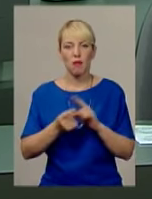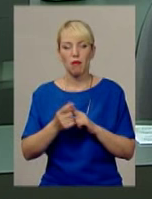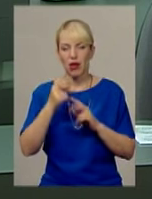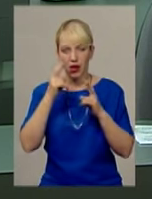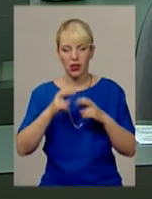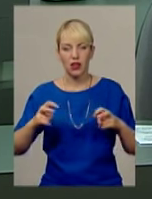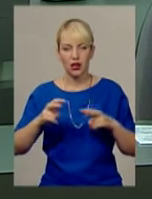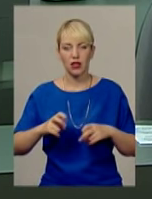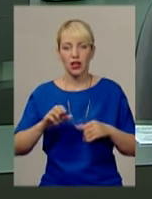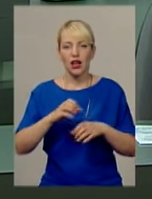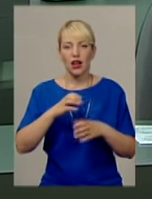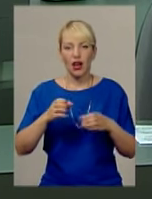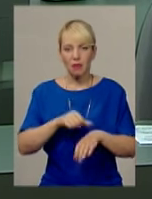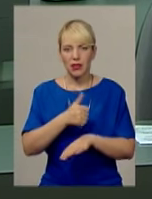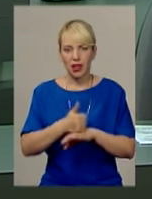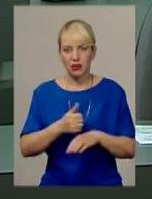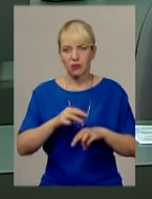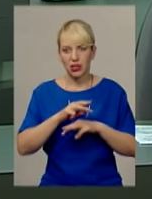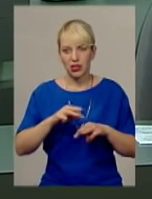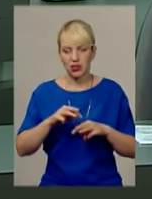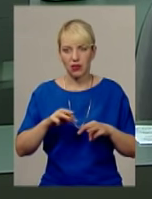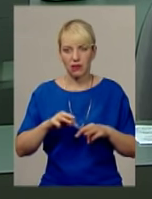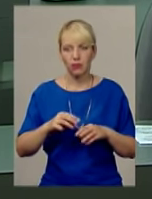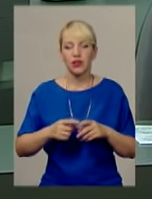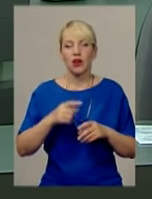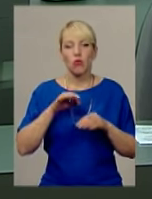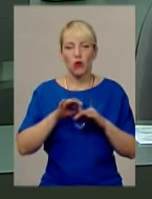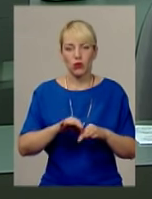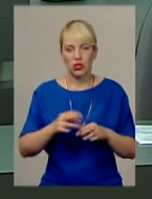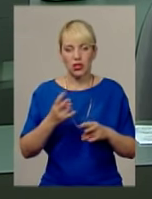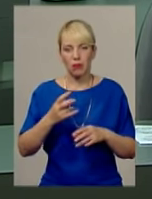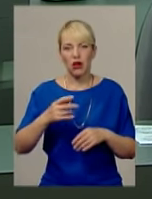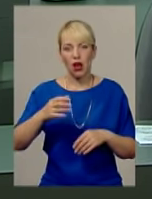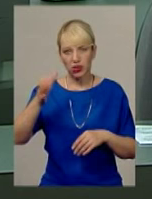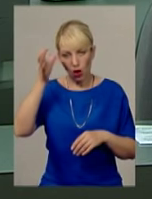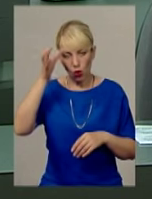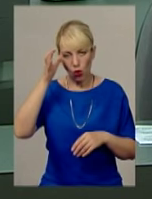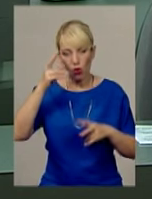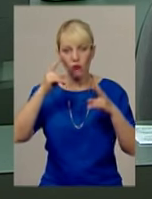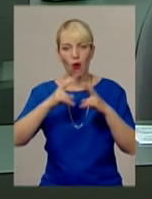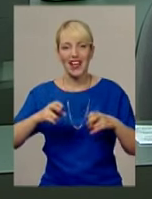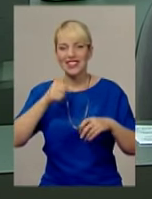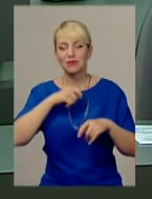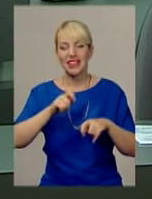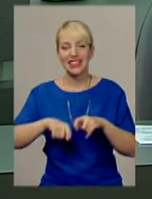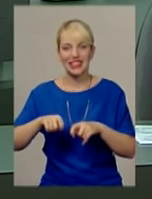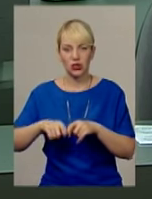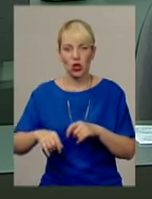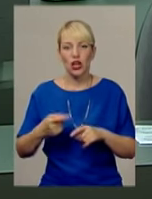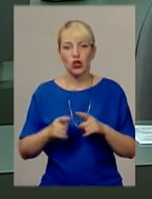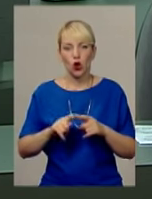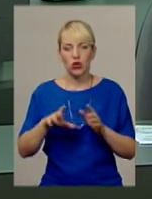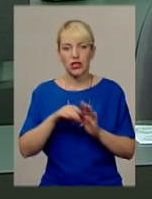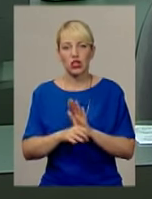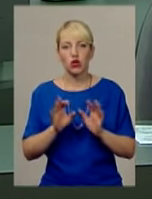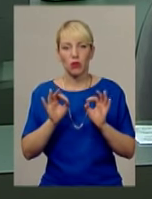Кабінет міністрів доручив профільним міністерствам провести науково-громадську експертизу його складових. Щоправда, лише після